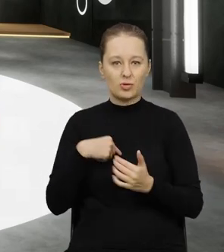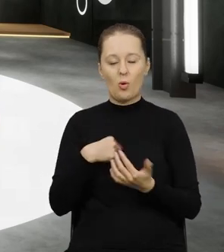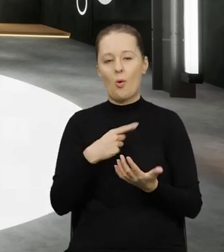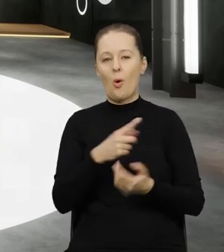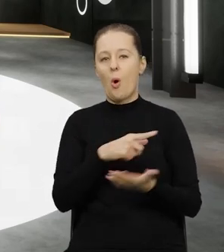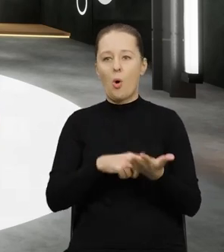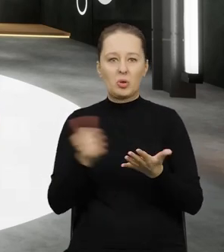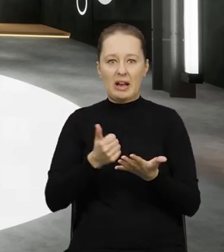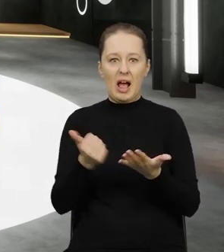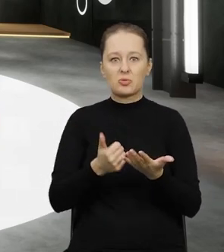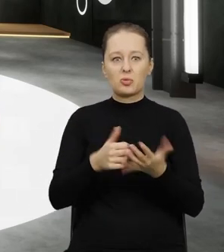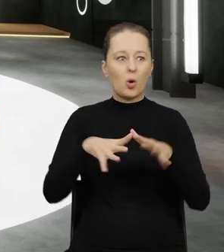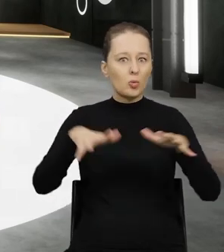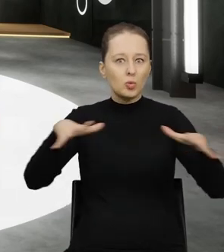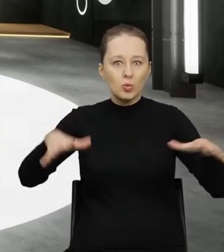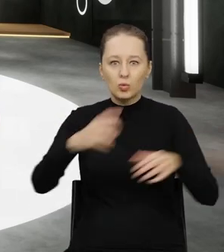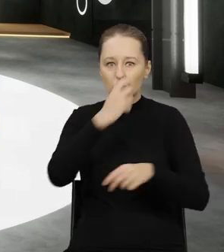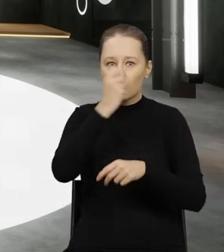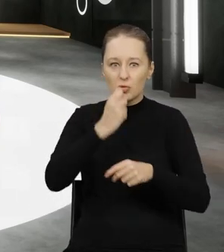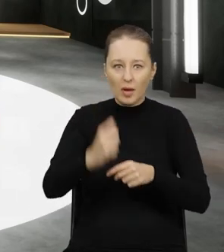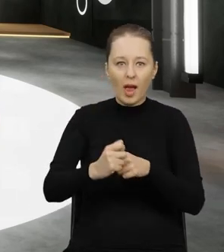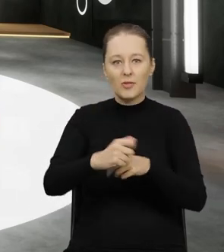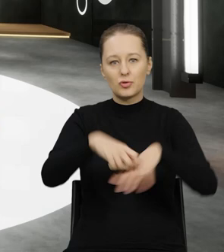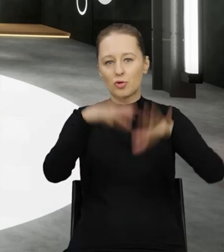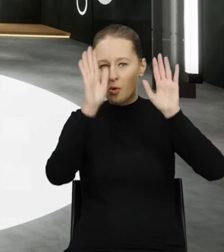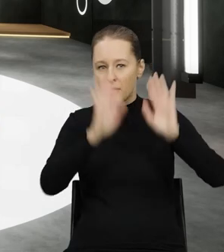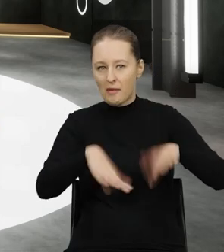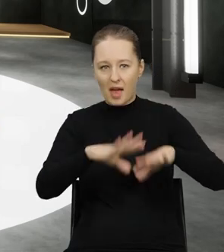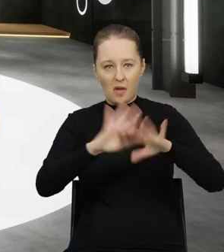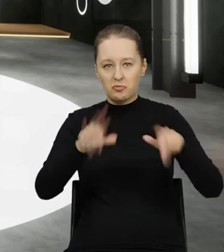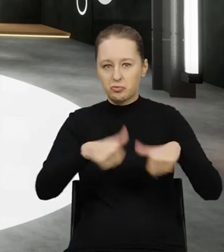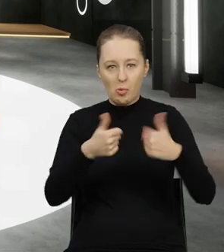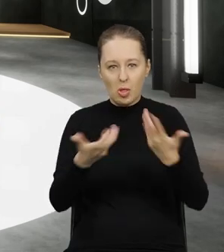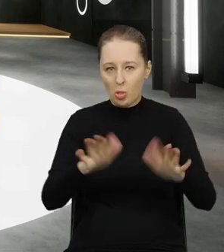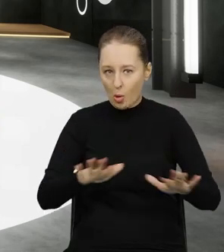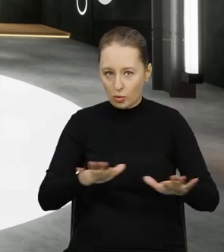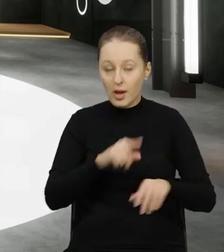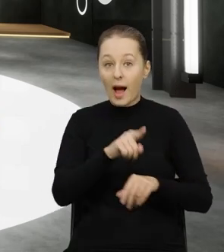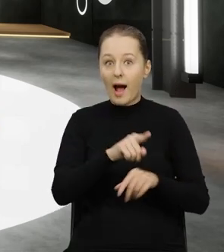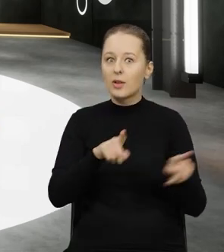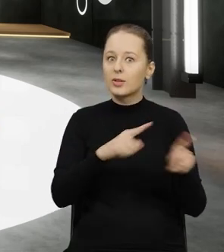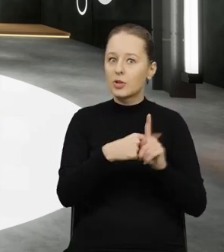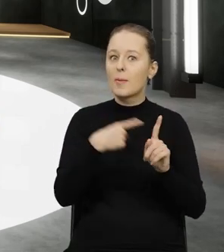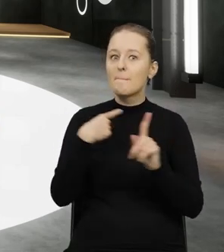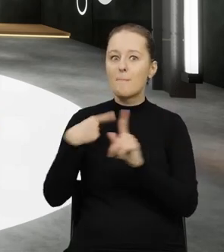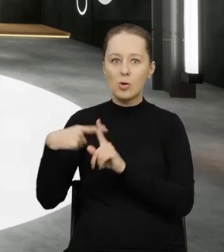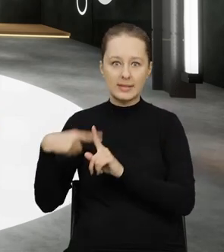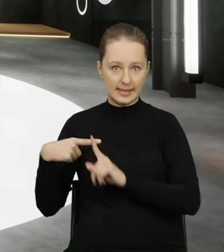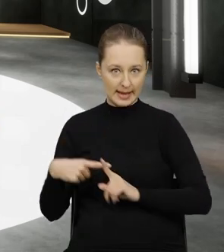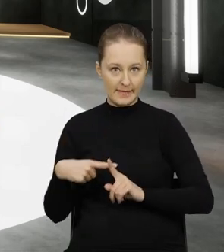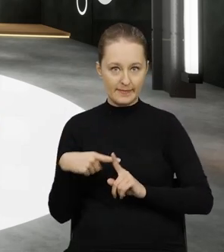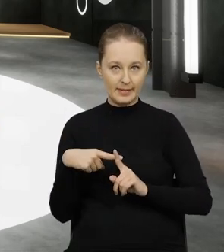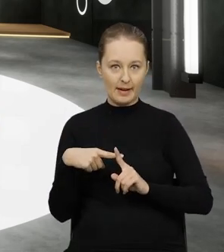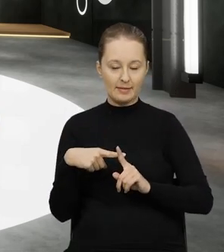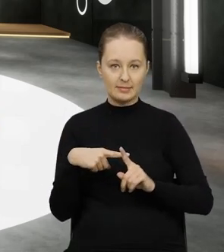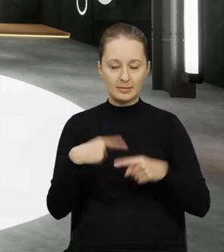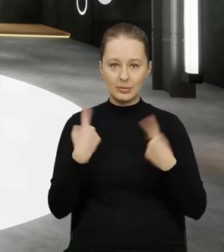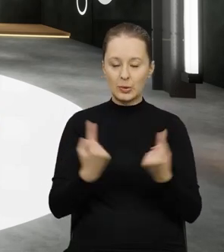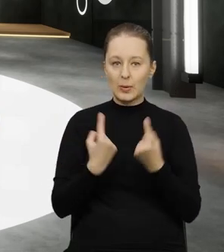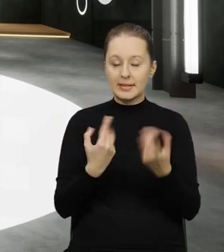czynienia od razu z przywozem nie wiadomo jakich ilości śmieci i ich porzucaniu. Jest to też zjawisko pozytywne, bo